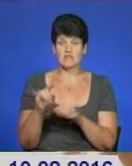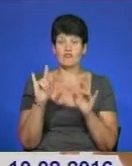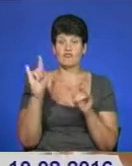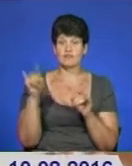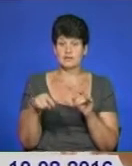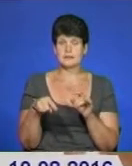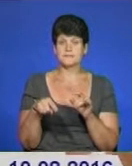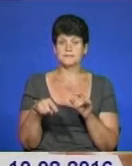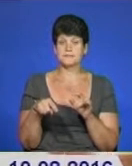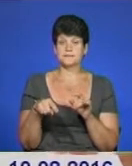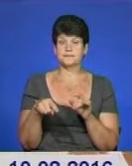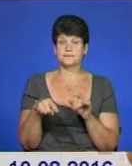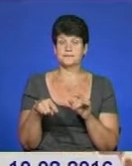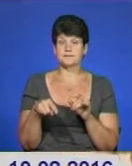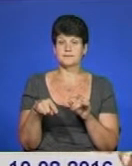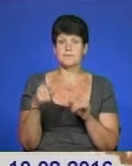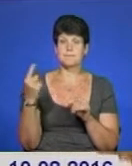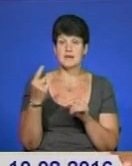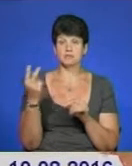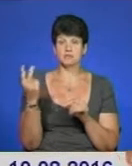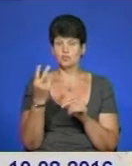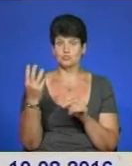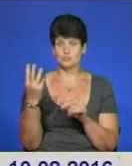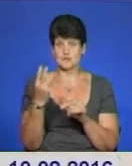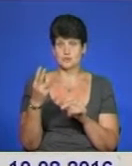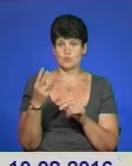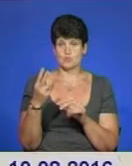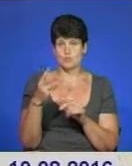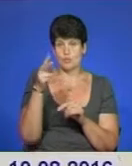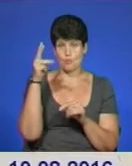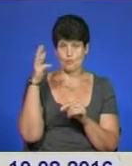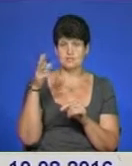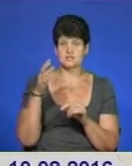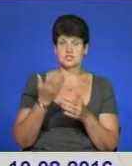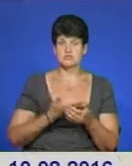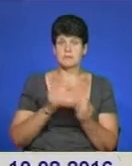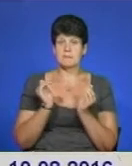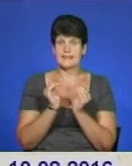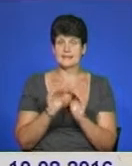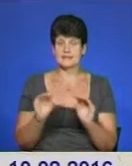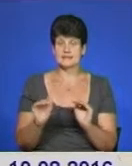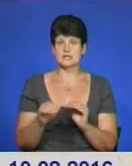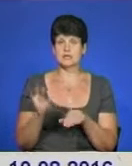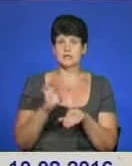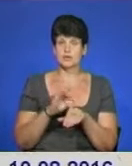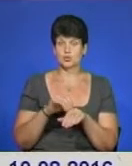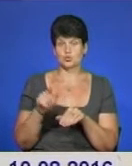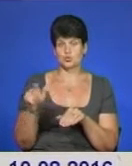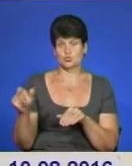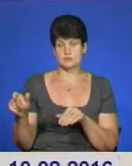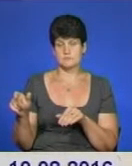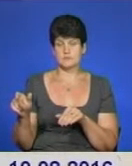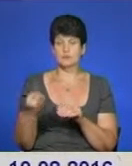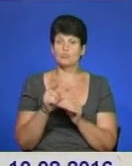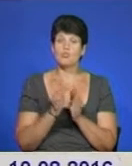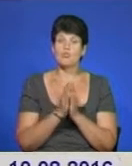які мають вікна на першому поверсі. На першому, другому, третьому, тому що живуть маленькі діти, старі люди, хворіючі люди. І того